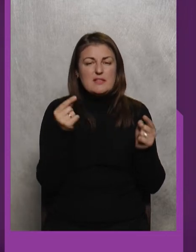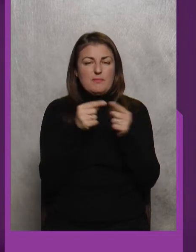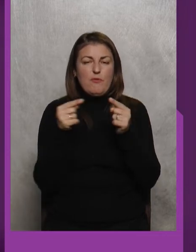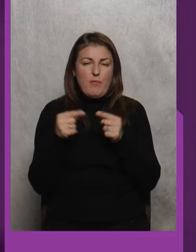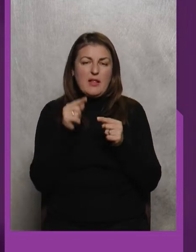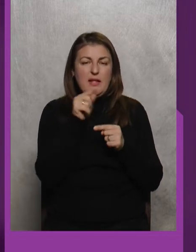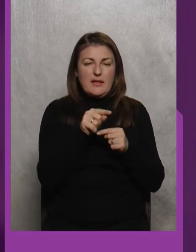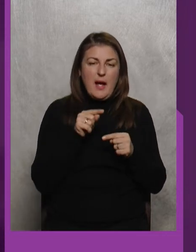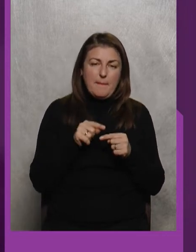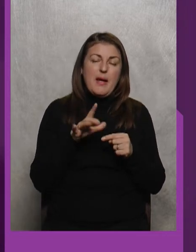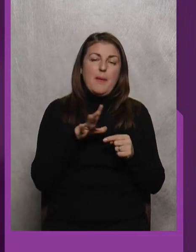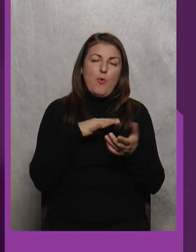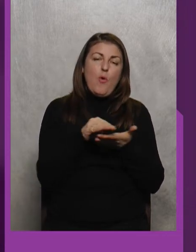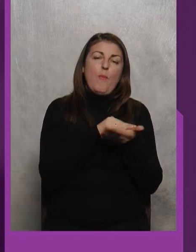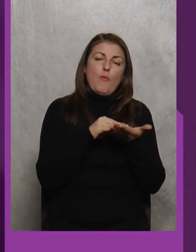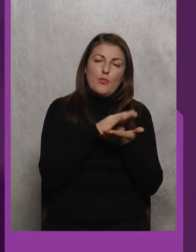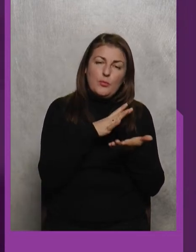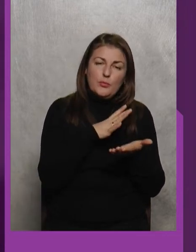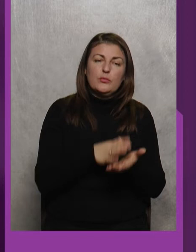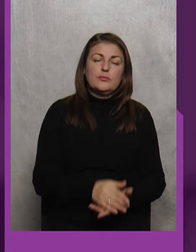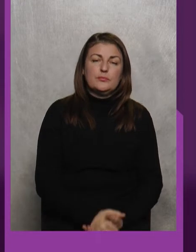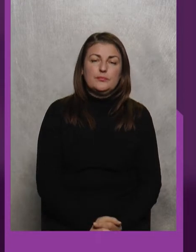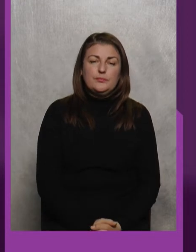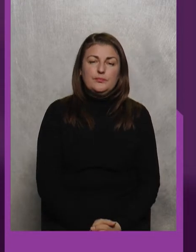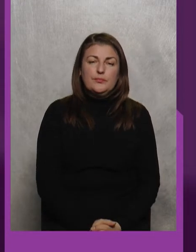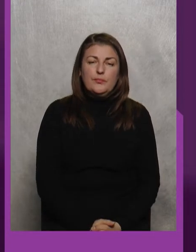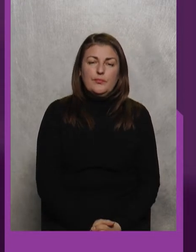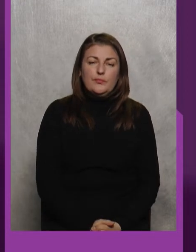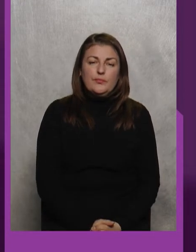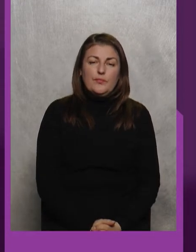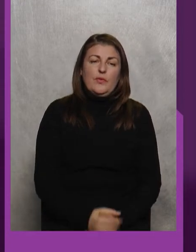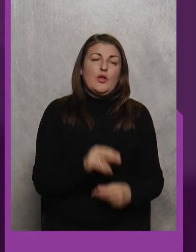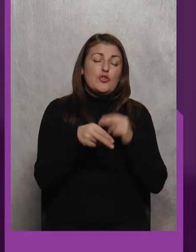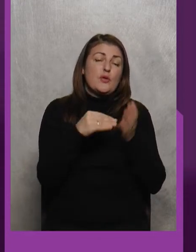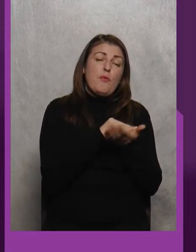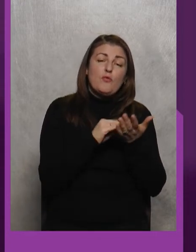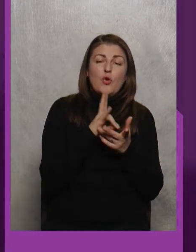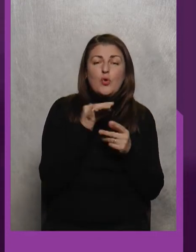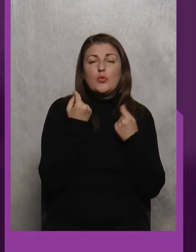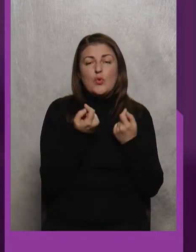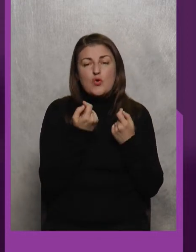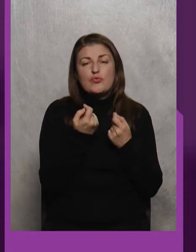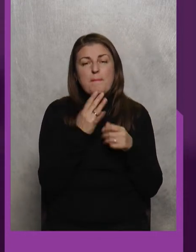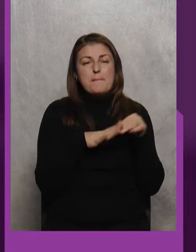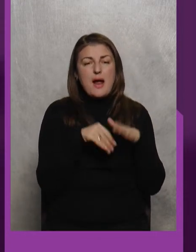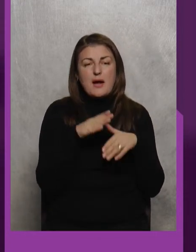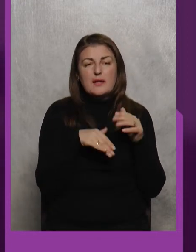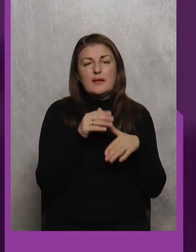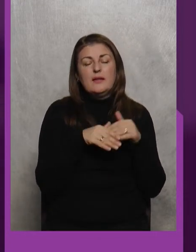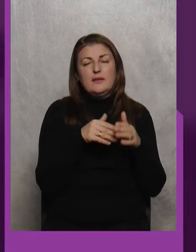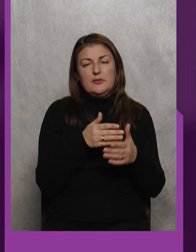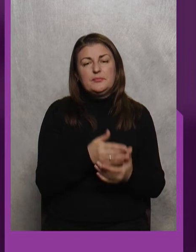так І жебіль Повтор був Через повтор, але трошки практики